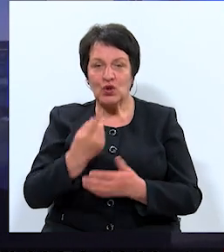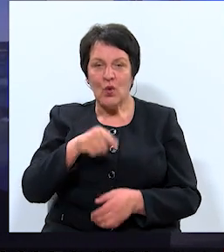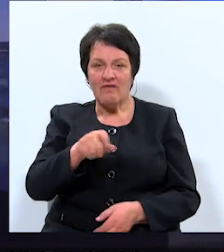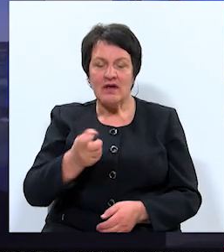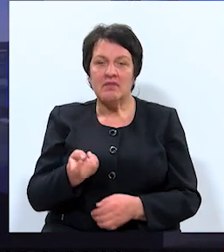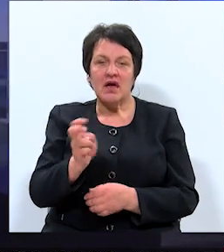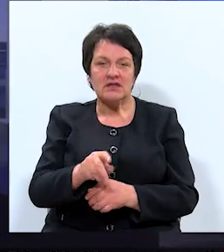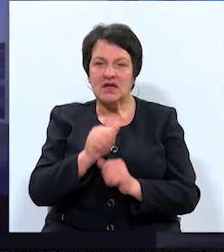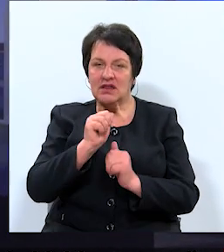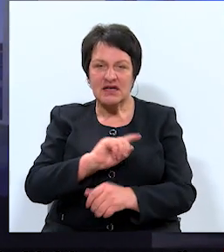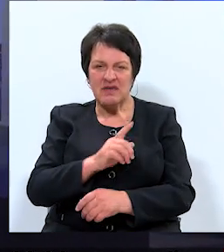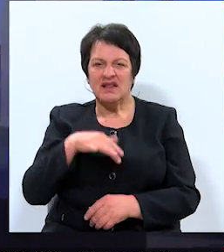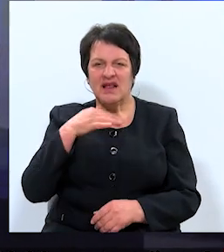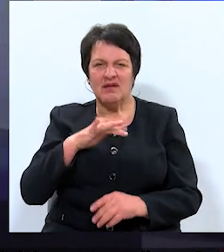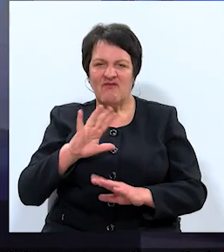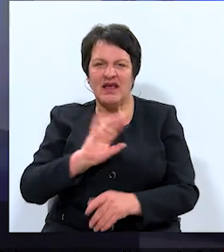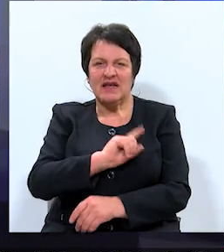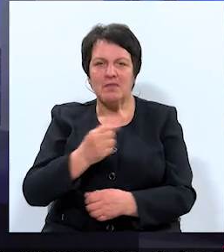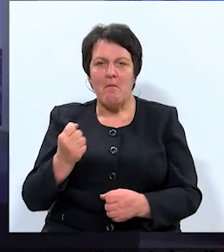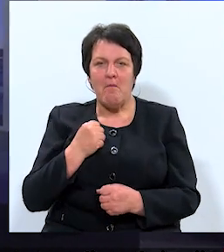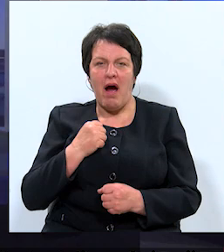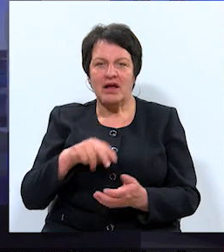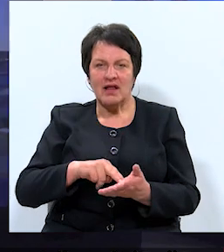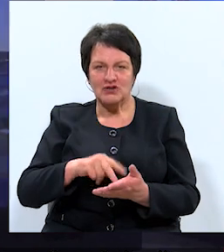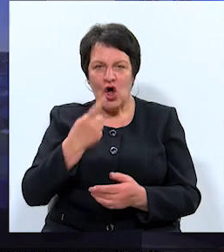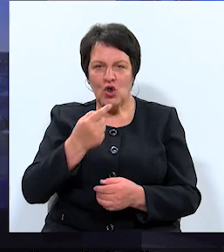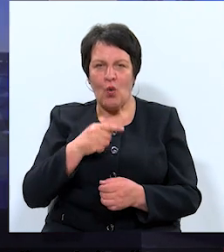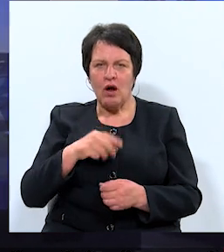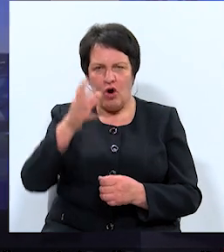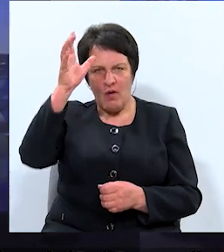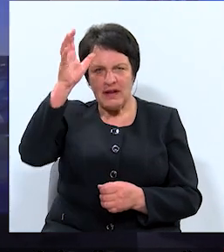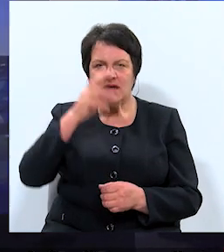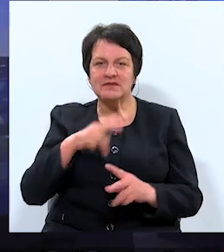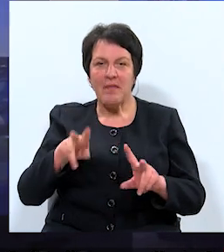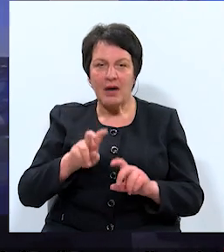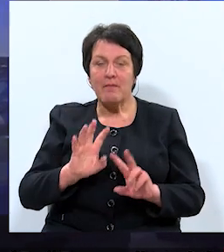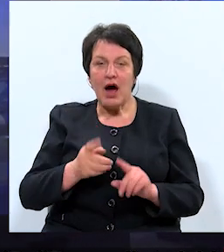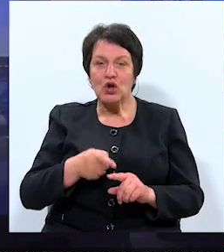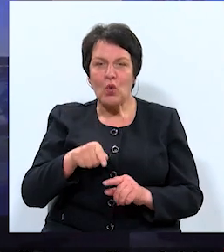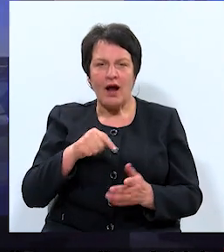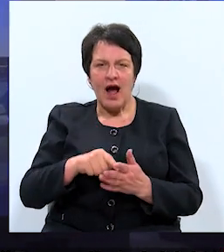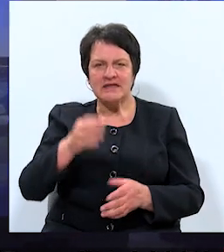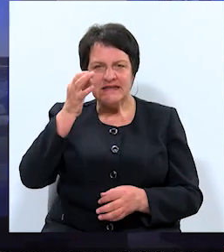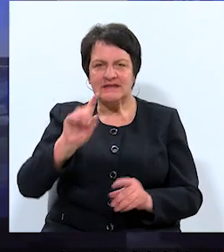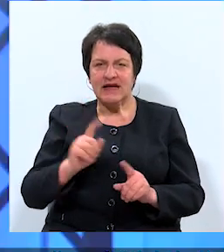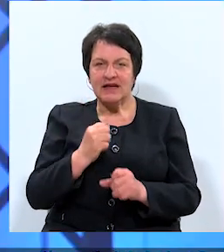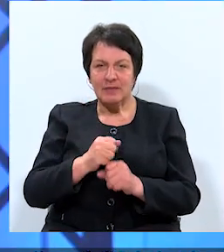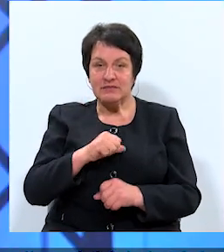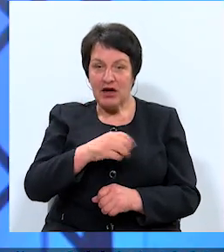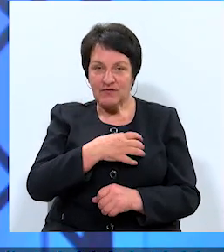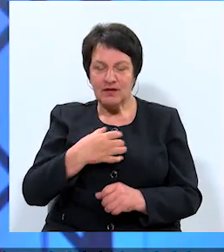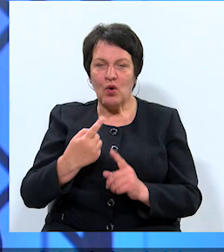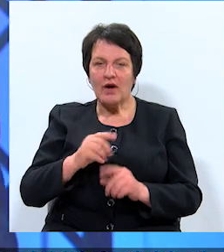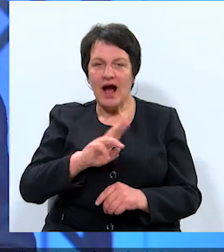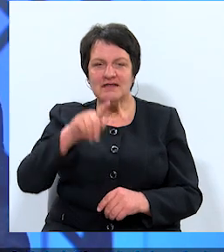viņiem ierasties nespēja, negrib vai iespējams baidās no kompetences pārbaudes par to, kāda tad īsti ir darbs pašvaldībā un kas ir